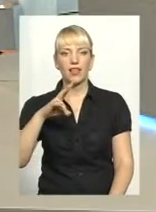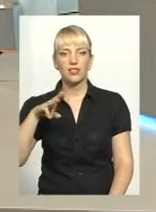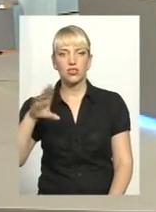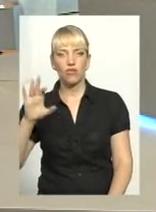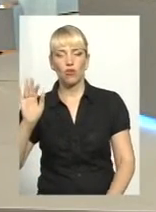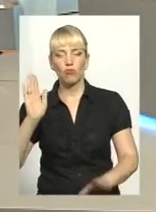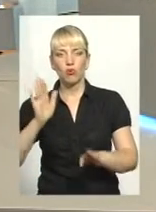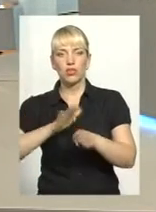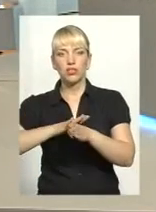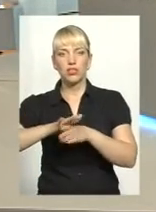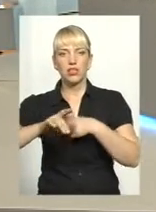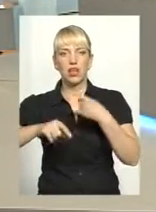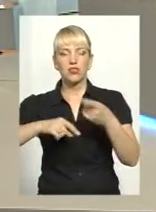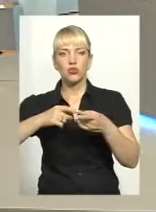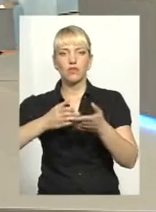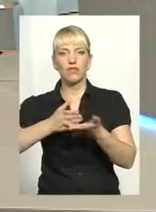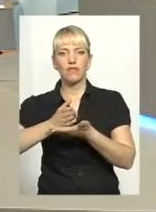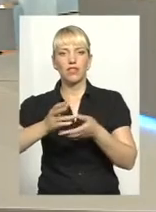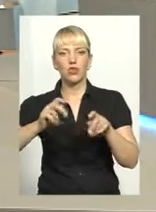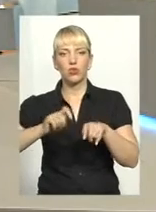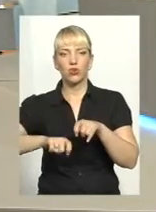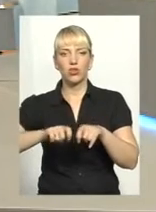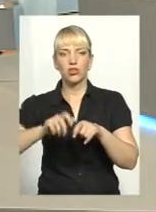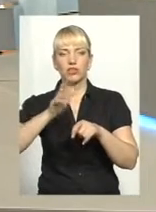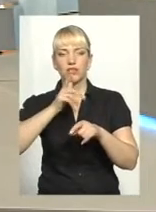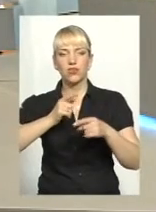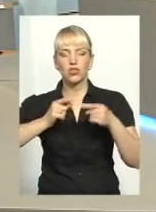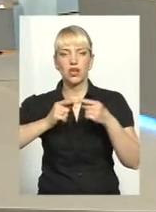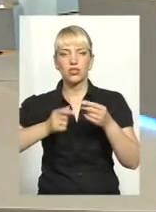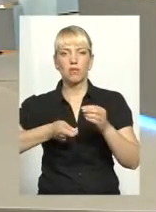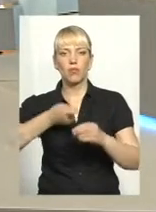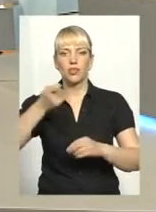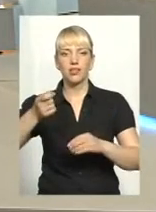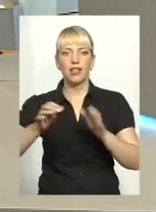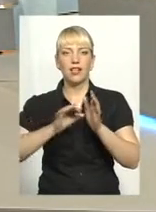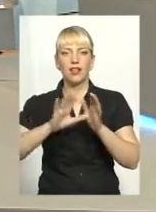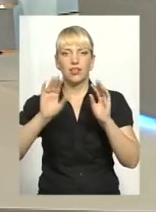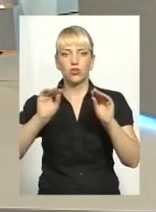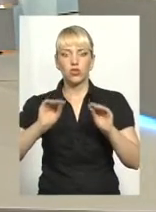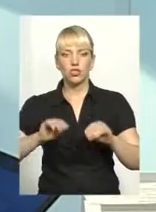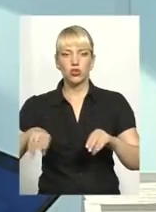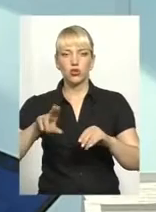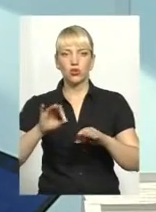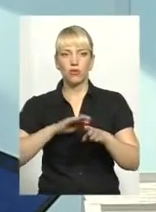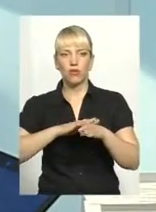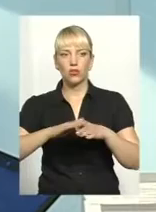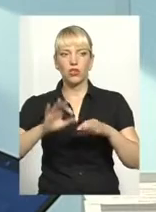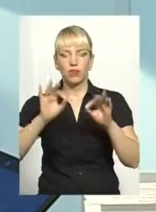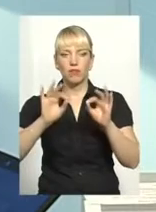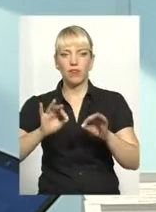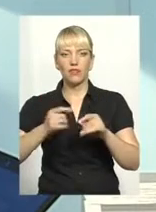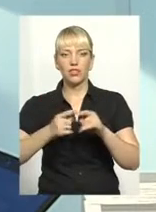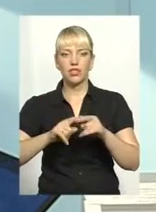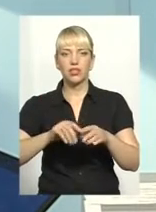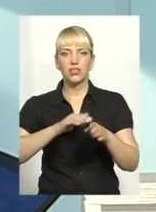здійснювати наступні види контролю, це щодо своєчасності подання електронної декларації, щодо повноти і правильності її